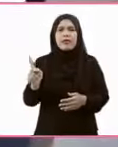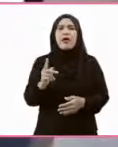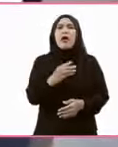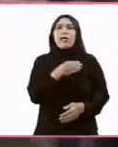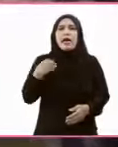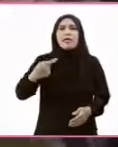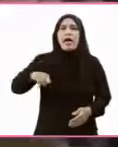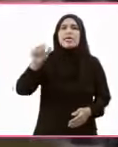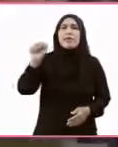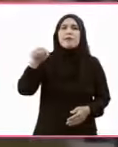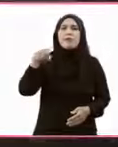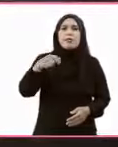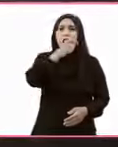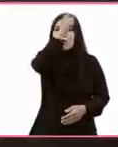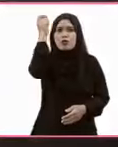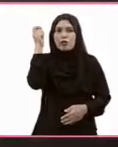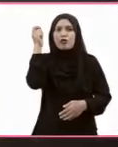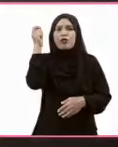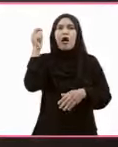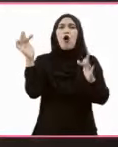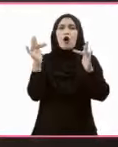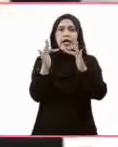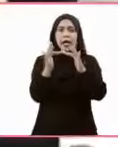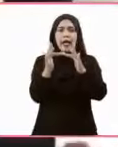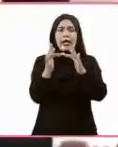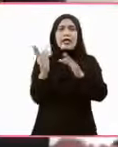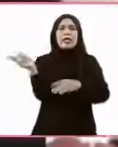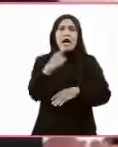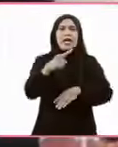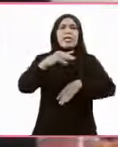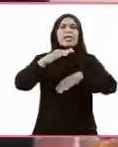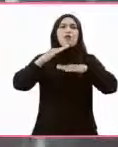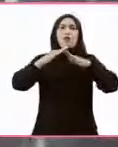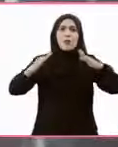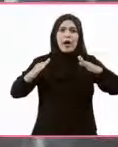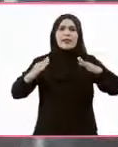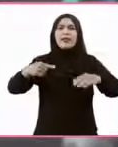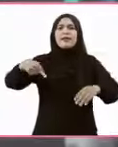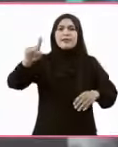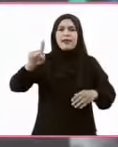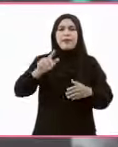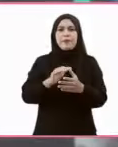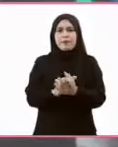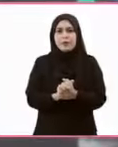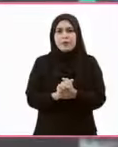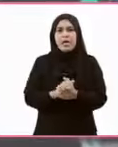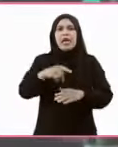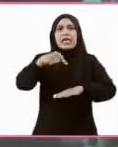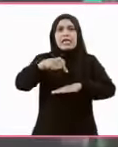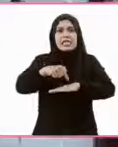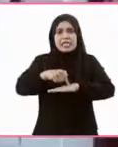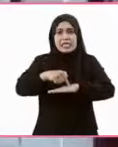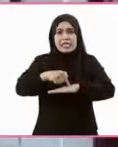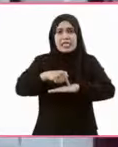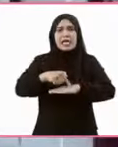dibatalkan Dan hanya bisa melakukan wisuda secara online dari rumah saja Ini